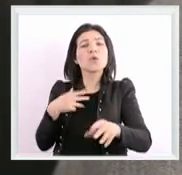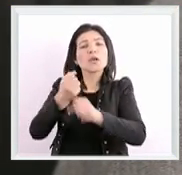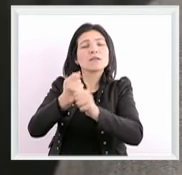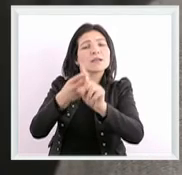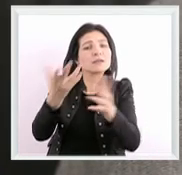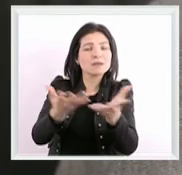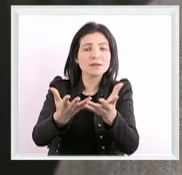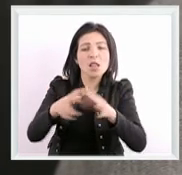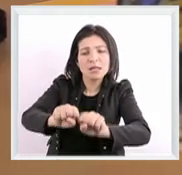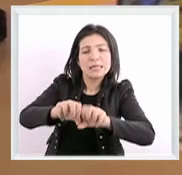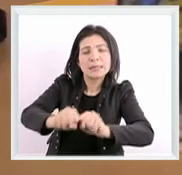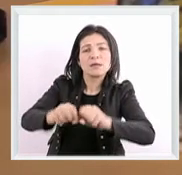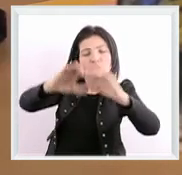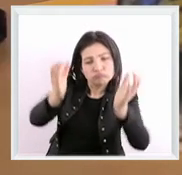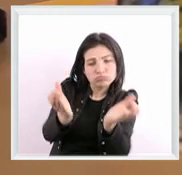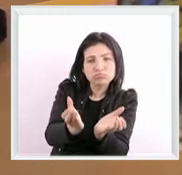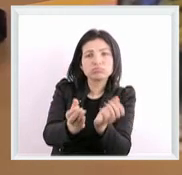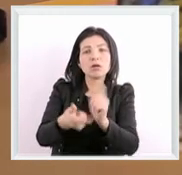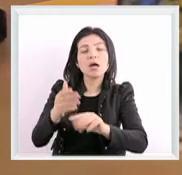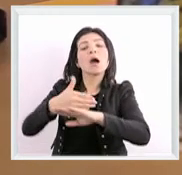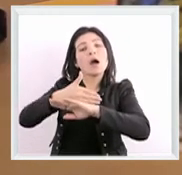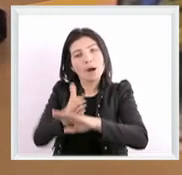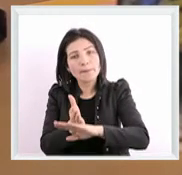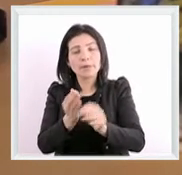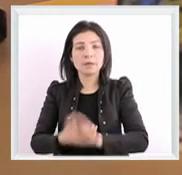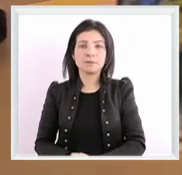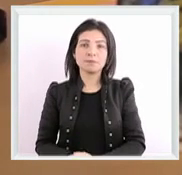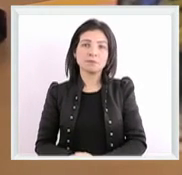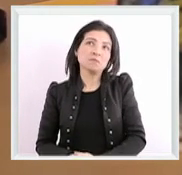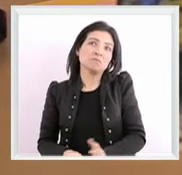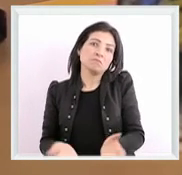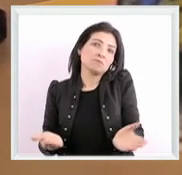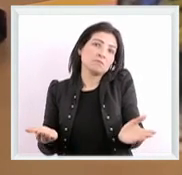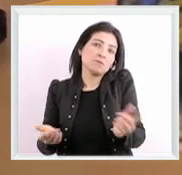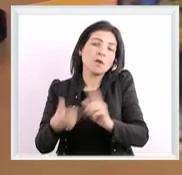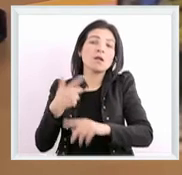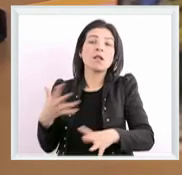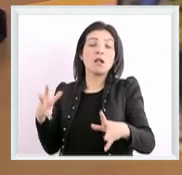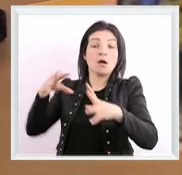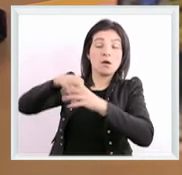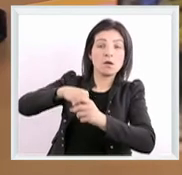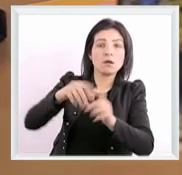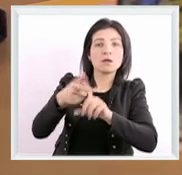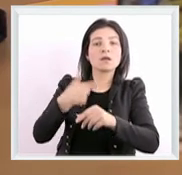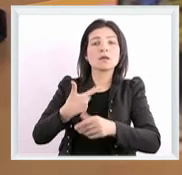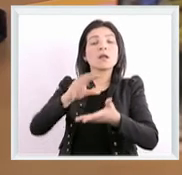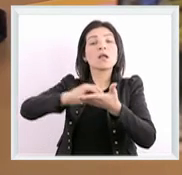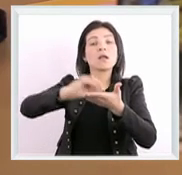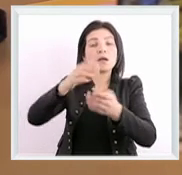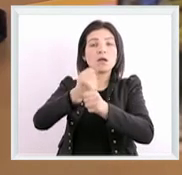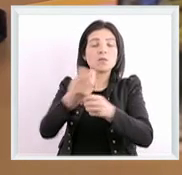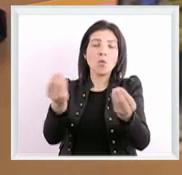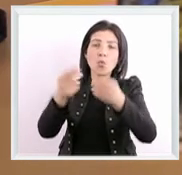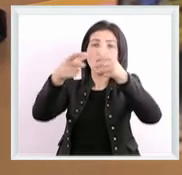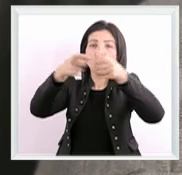قويني خزف وبعدها بحثوني بالشغر لمعمل